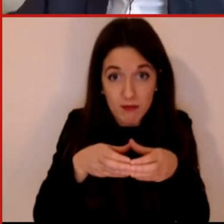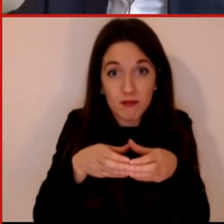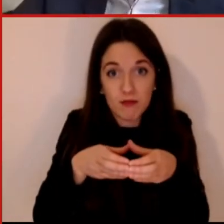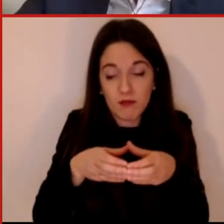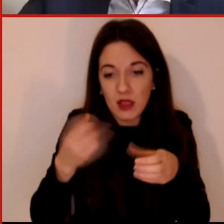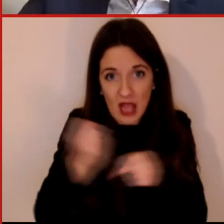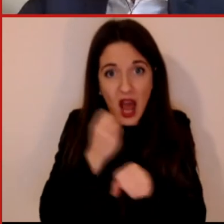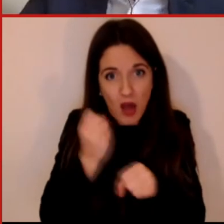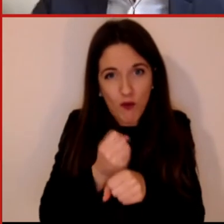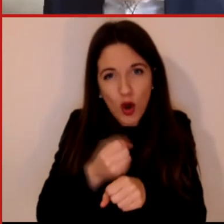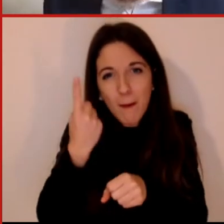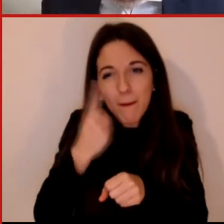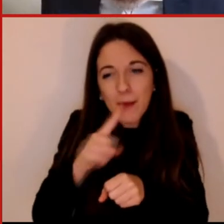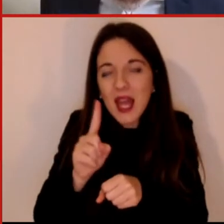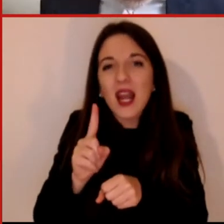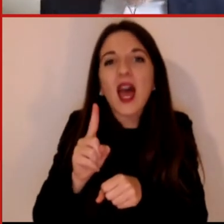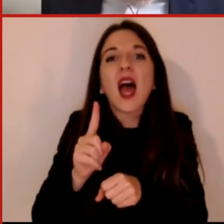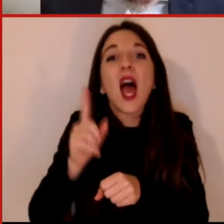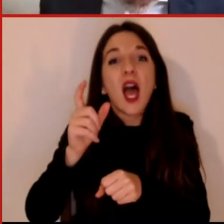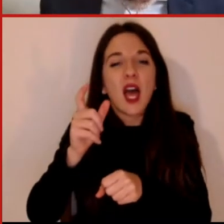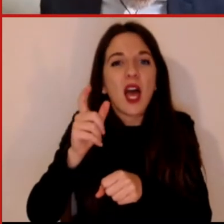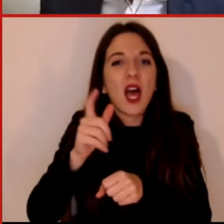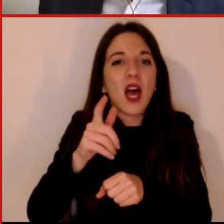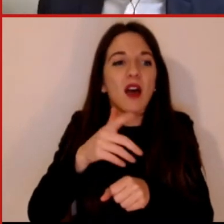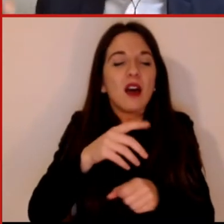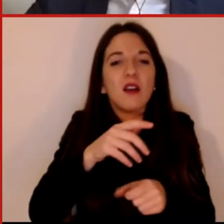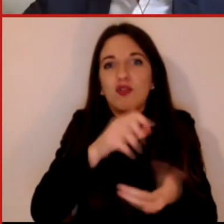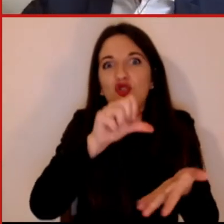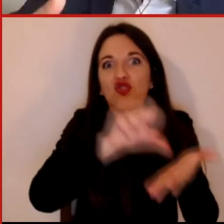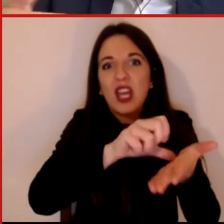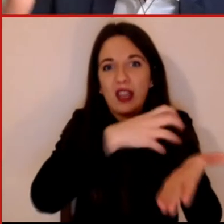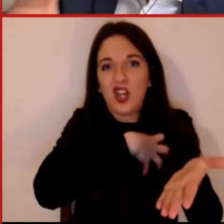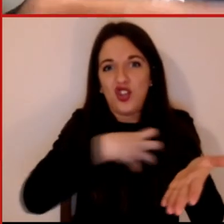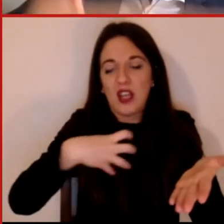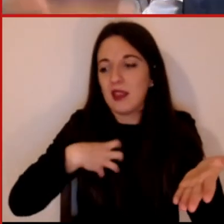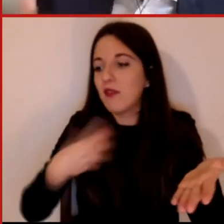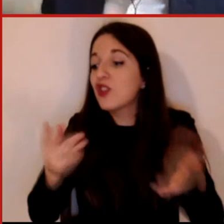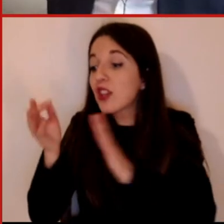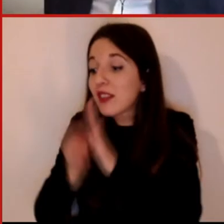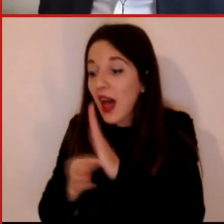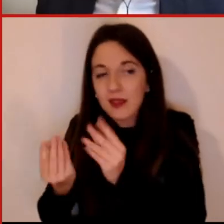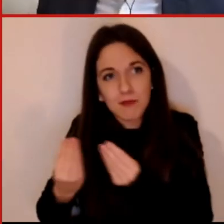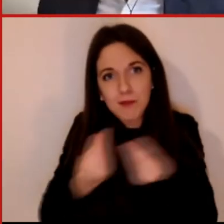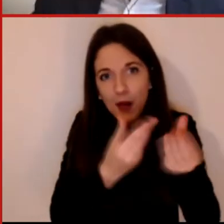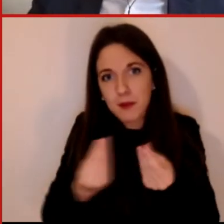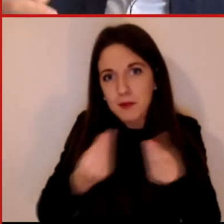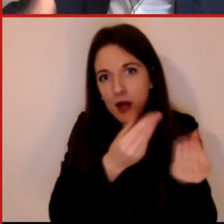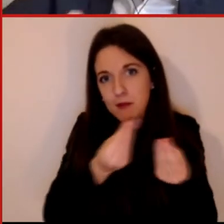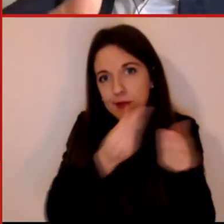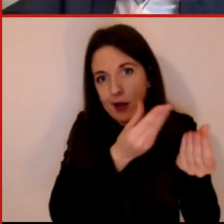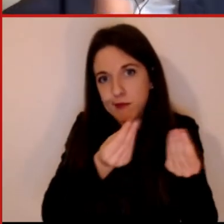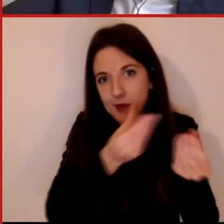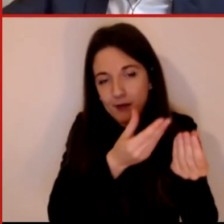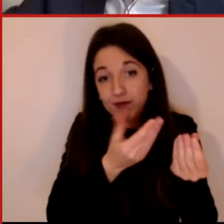quello che non si riusciva a vedere e quello che non si riusciva a vedere ad esempio era il fatto che una volta chiusa Wuhan il